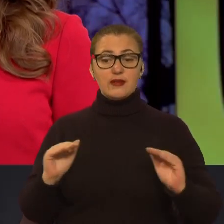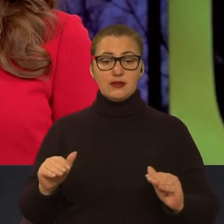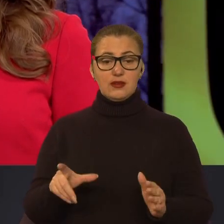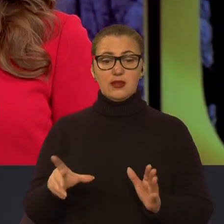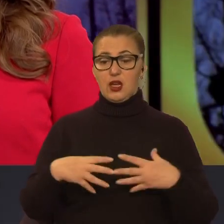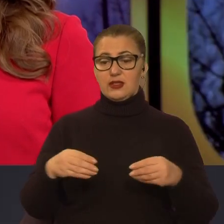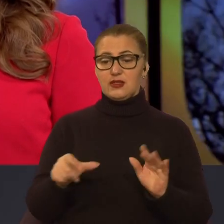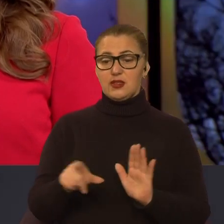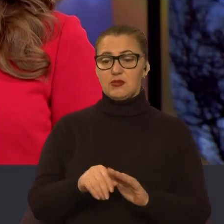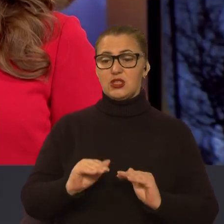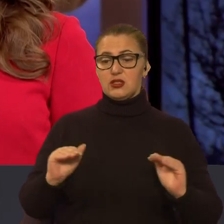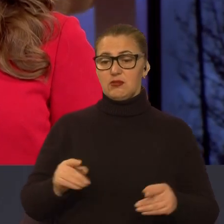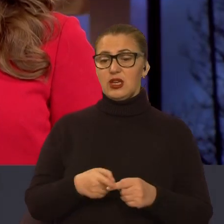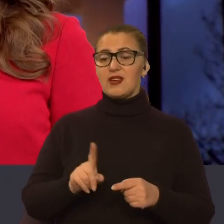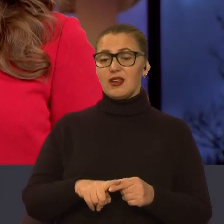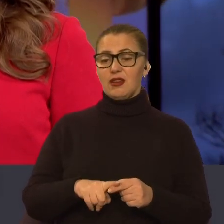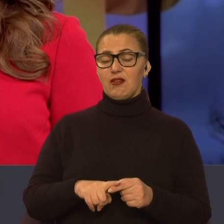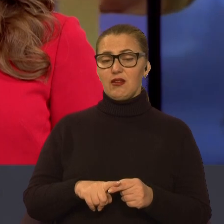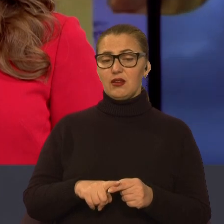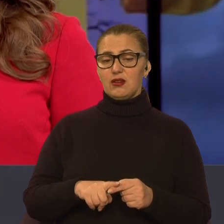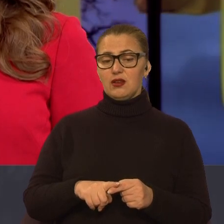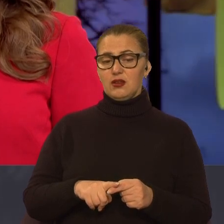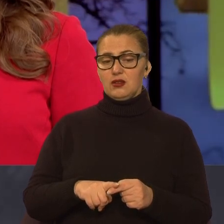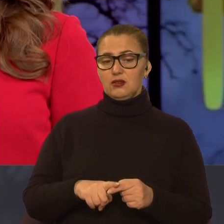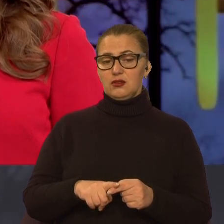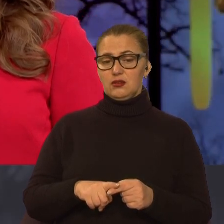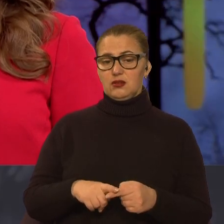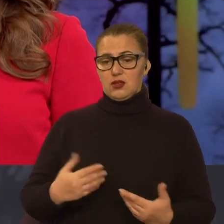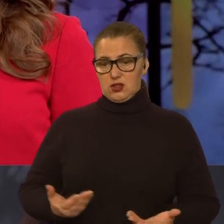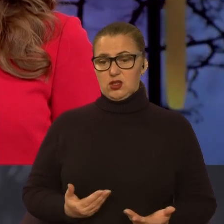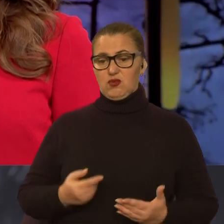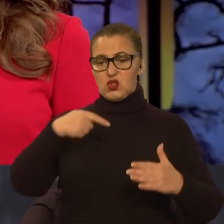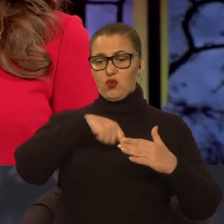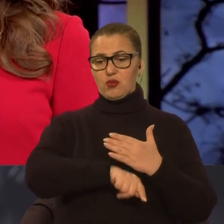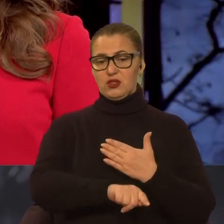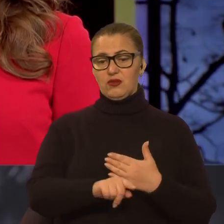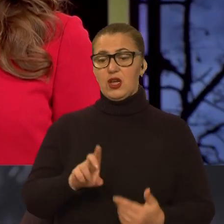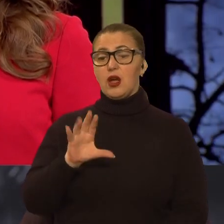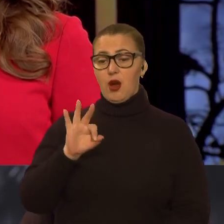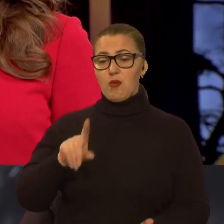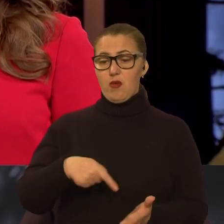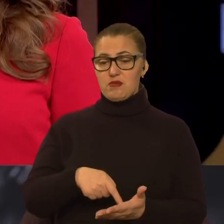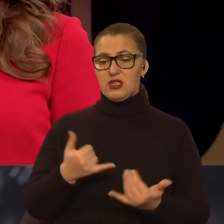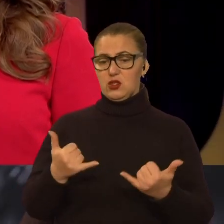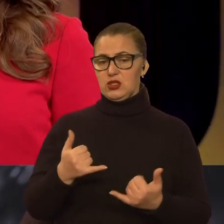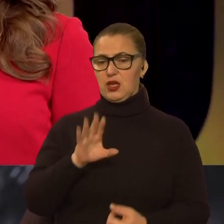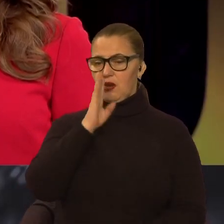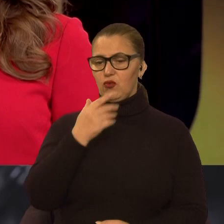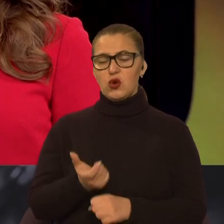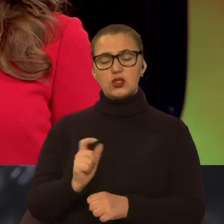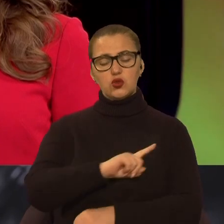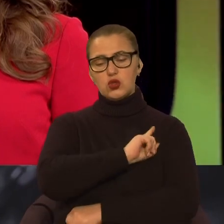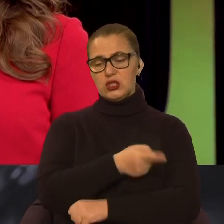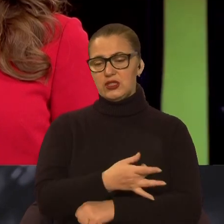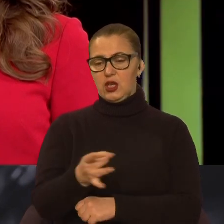родини з дітьми, які здебільшого, в прямому сенсі слова, живуть у підвалах. Бо місто зараз, противник дуже сильно обстрілює,